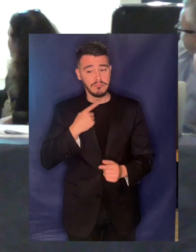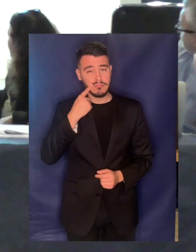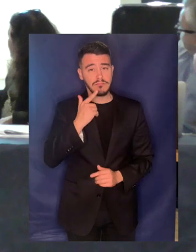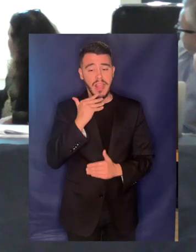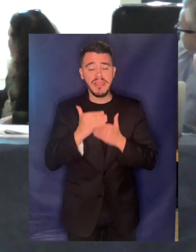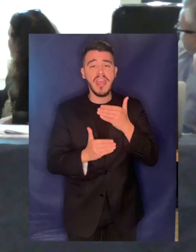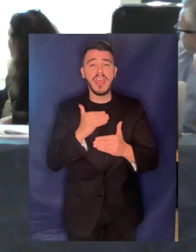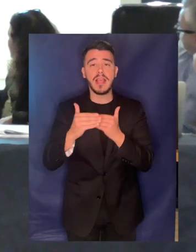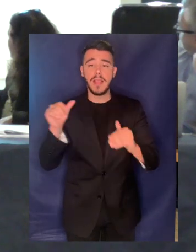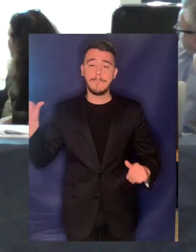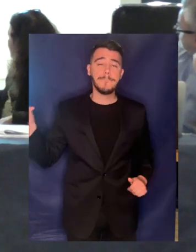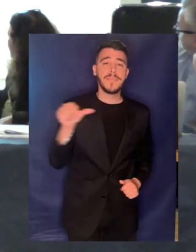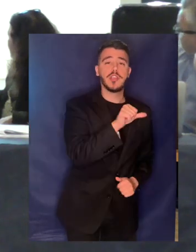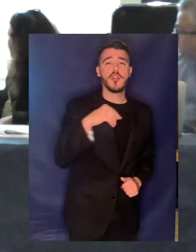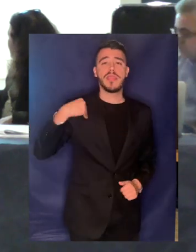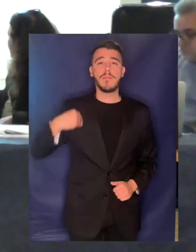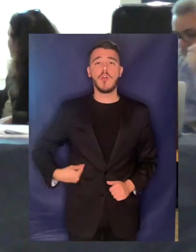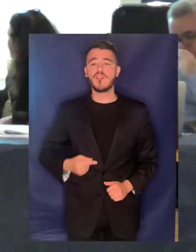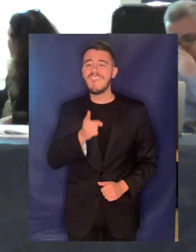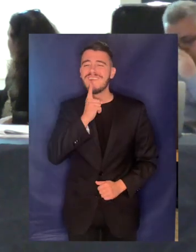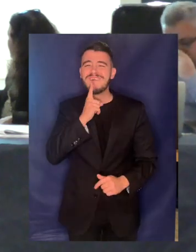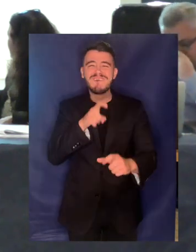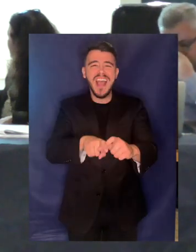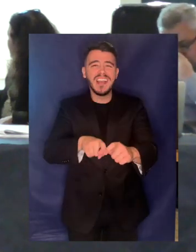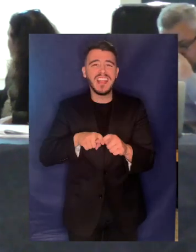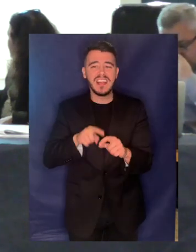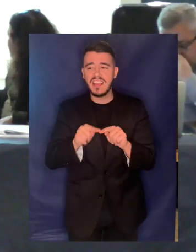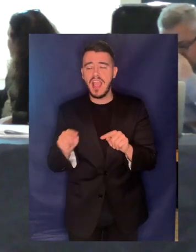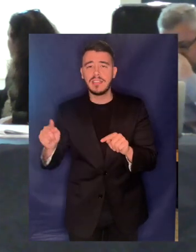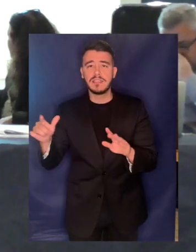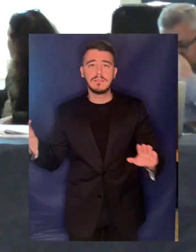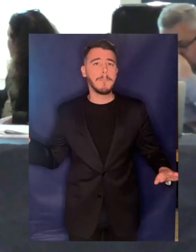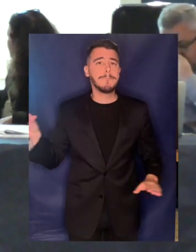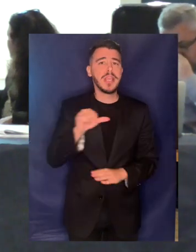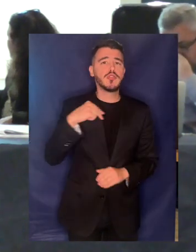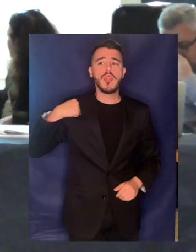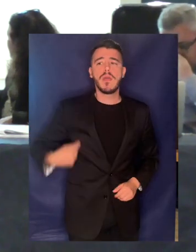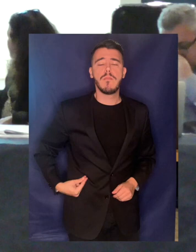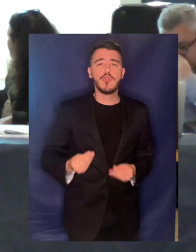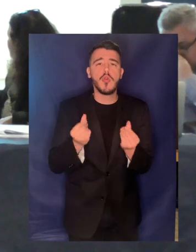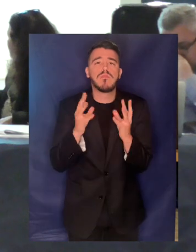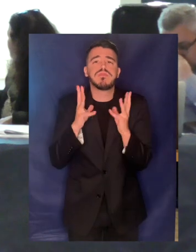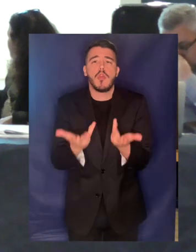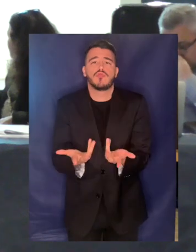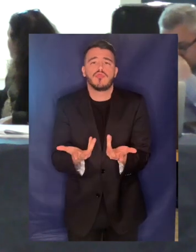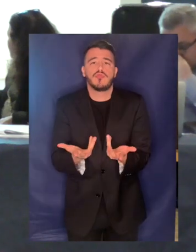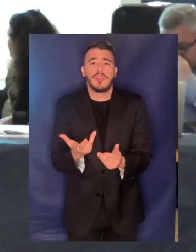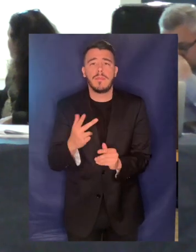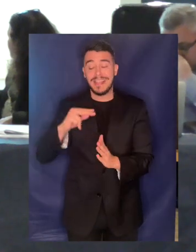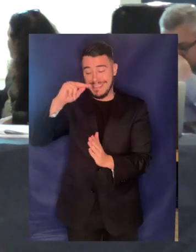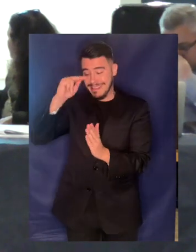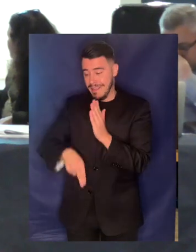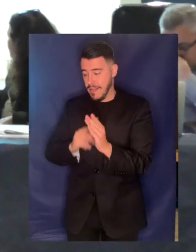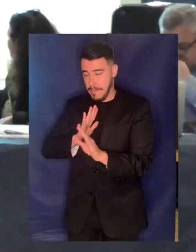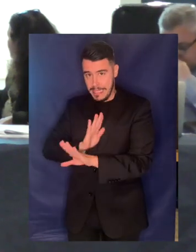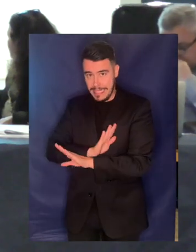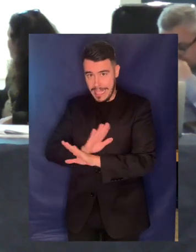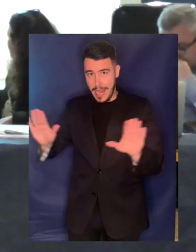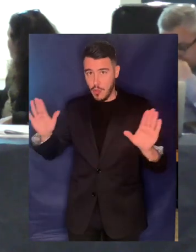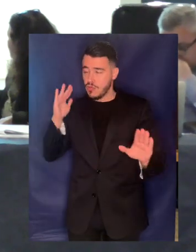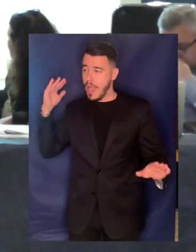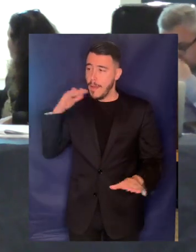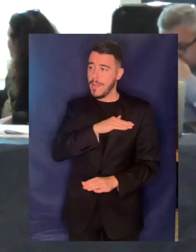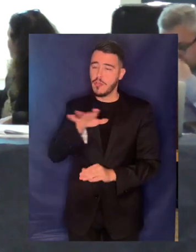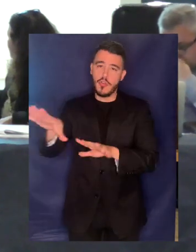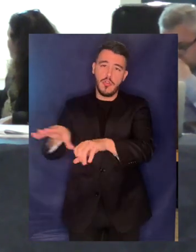οι εταιρείες αυτές Η συλληπτική πλειοψηφία πάλι είναι με τη λήξη της σύμβασης το αντιλαμβανόμαστε